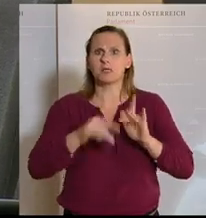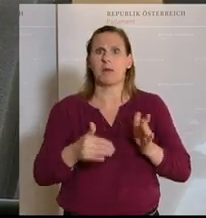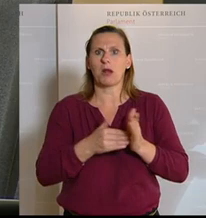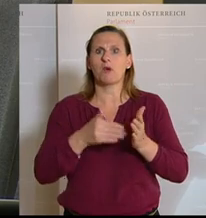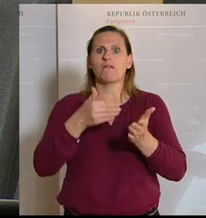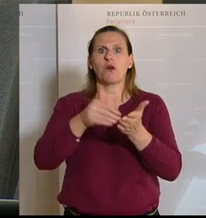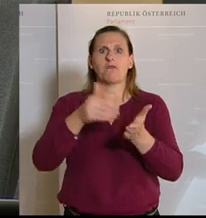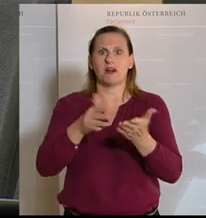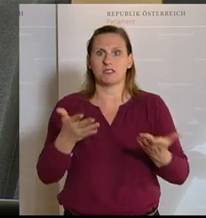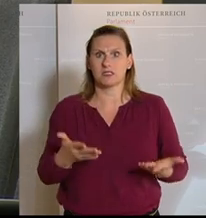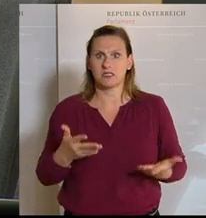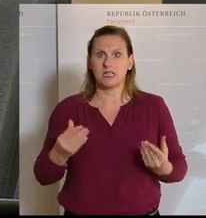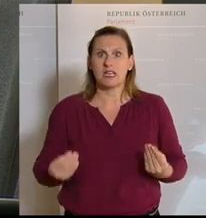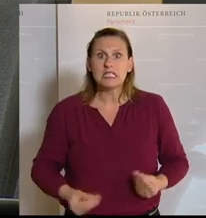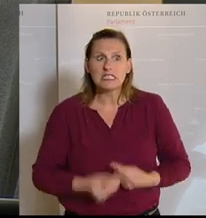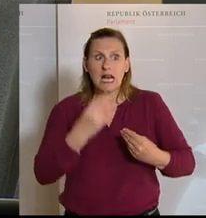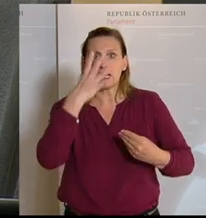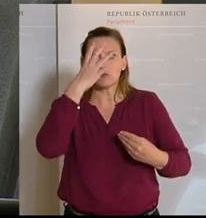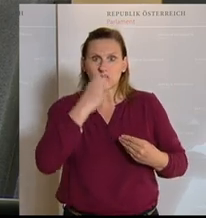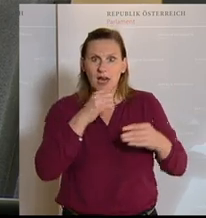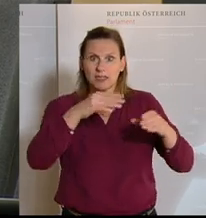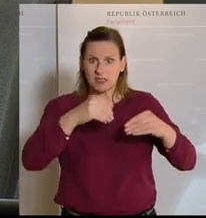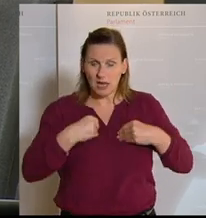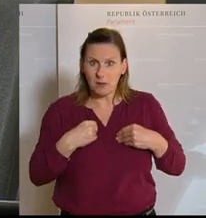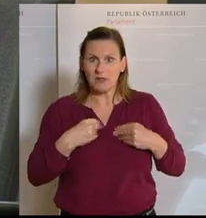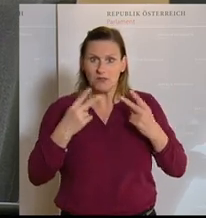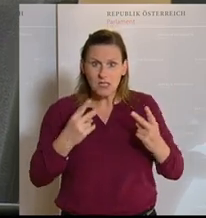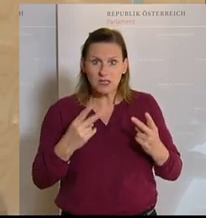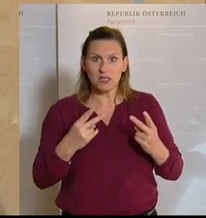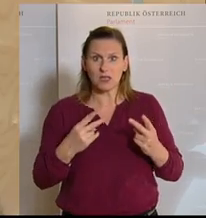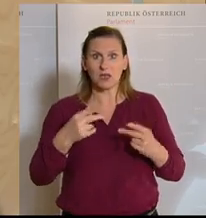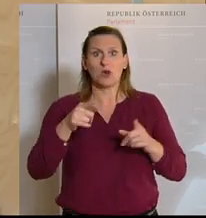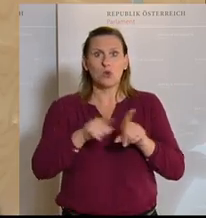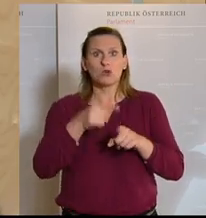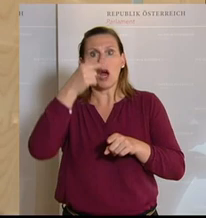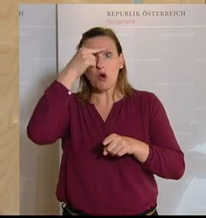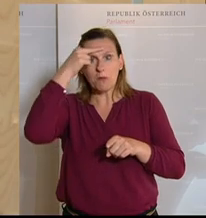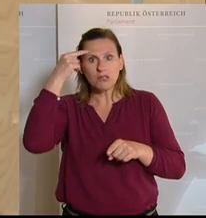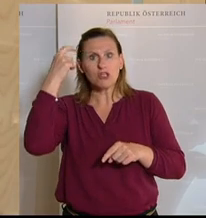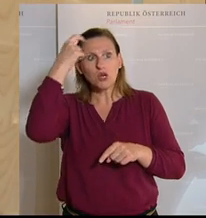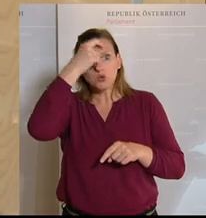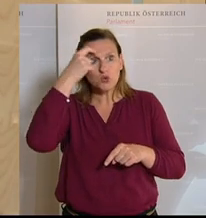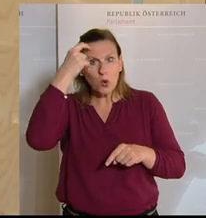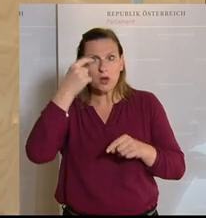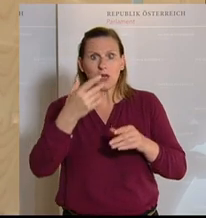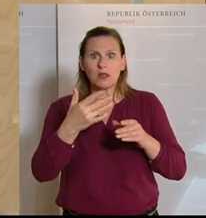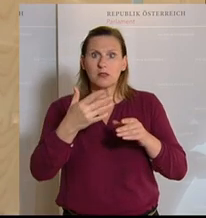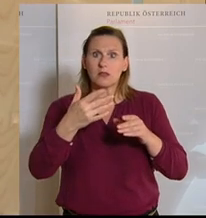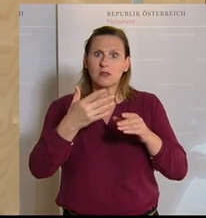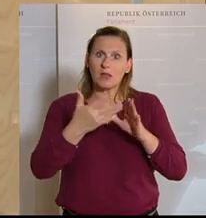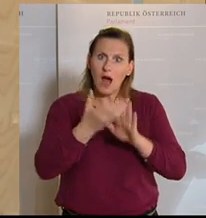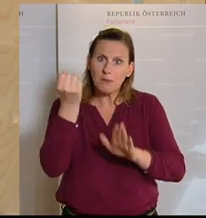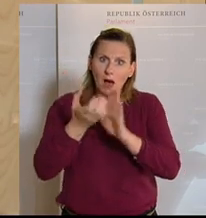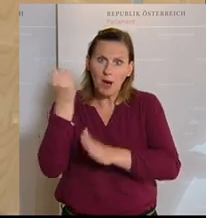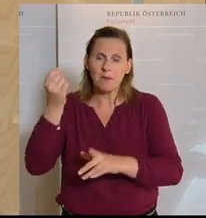werden? Es ging darum, die Dinge ernst zu nehmen. Und es ging darum, den Menschen die Sorgen zu nehmen, den Menschen die Sorge